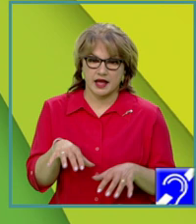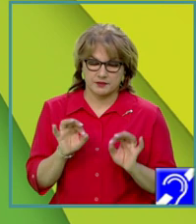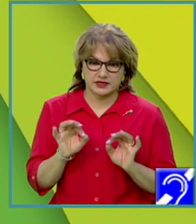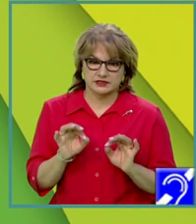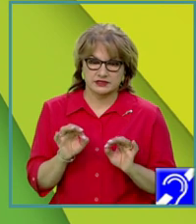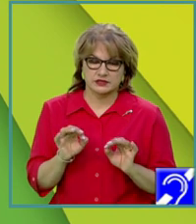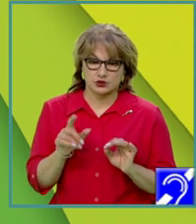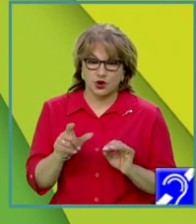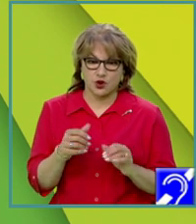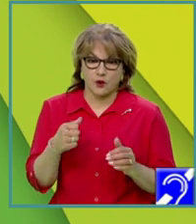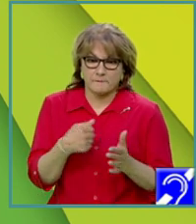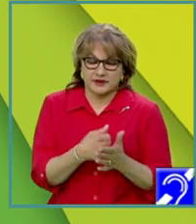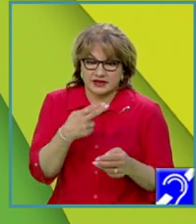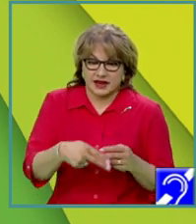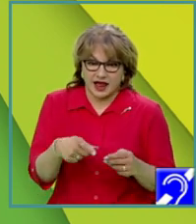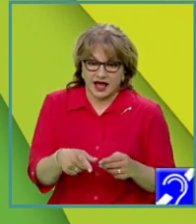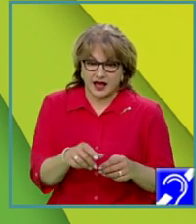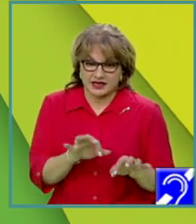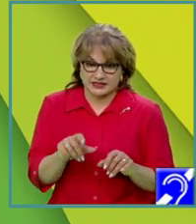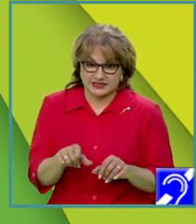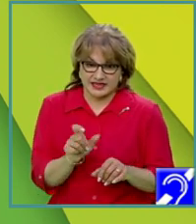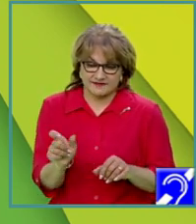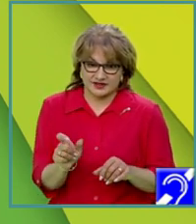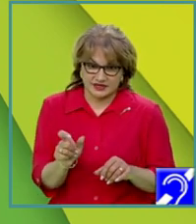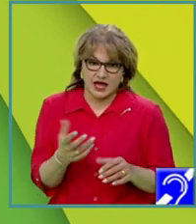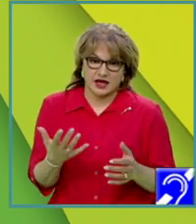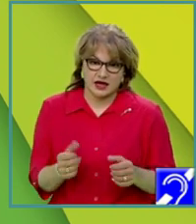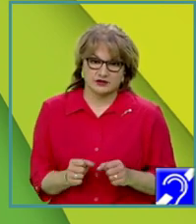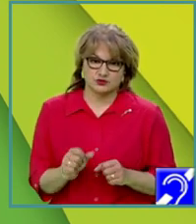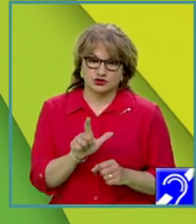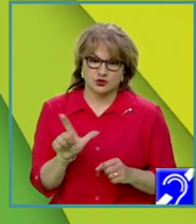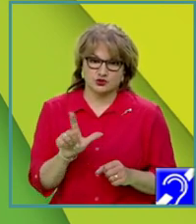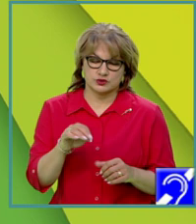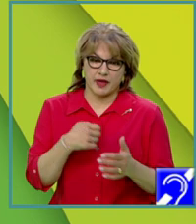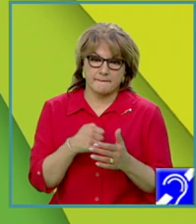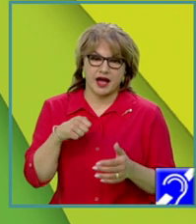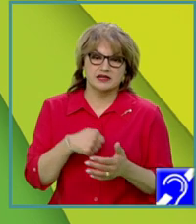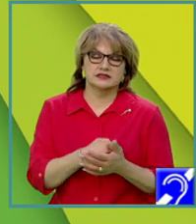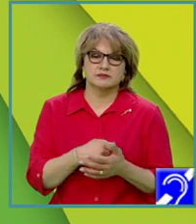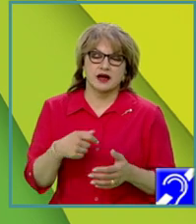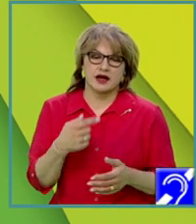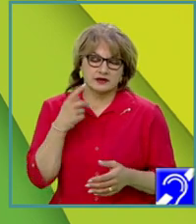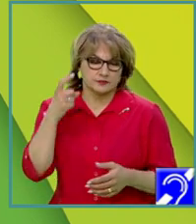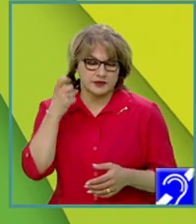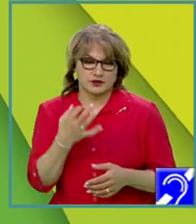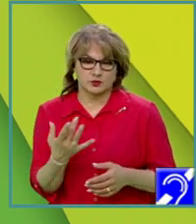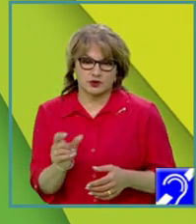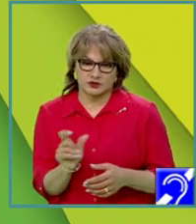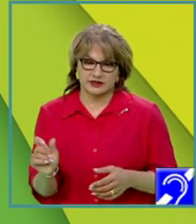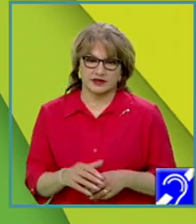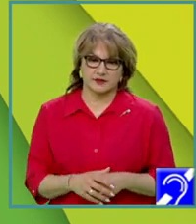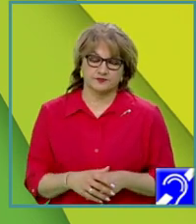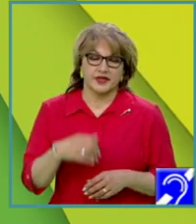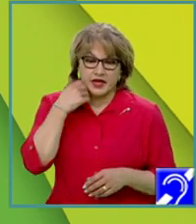secvența curentă, atunci Lmax, lungimea maximală, memorează numărul de termeni curent. În momentul în care se